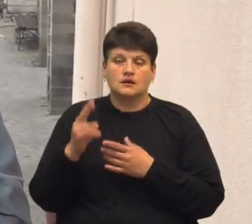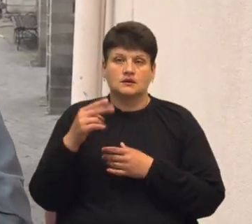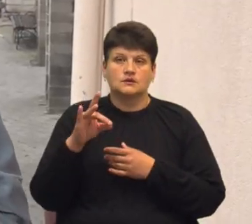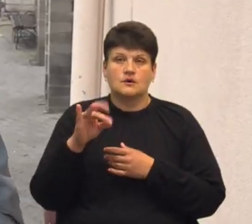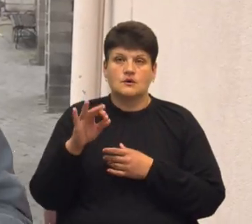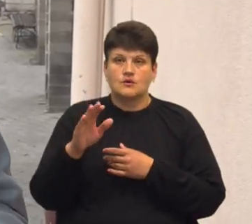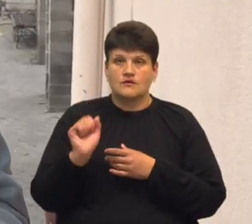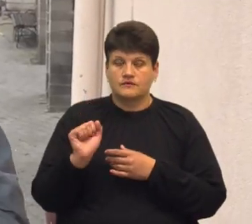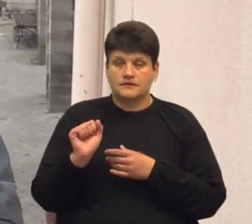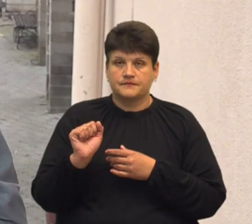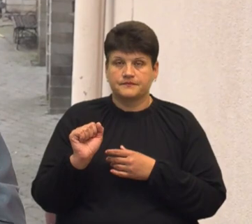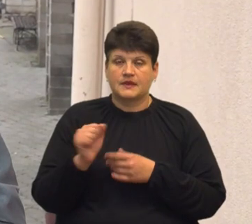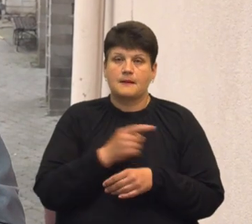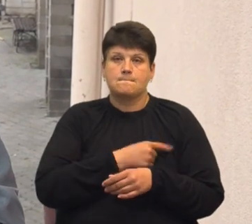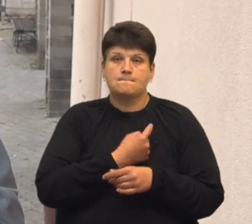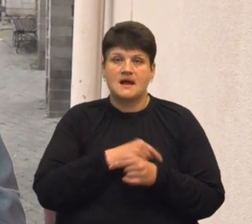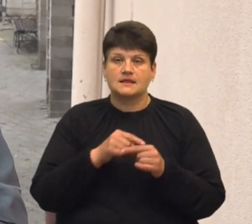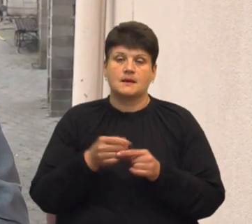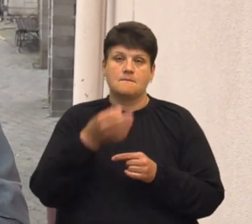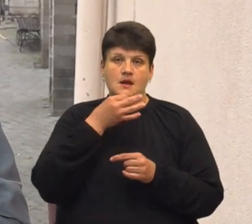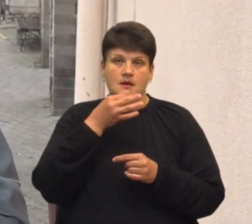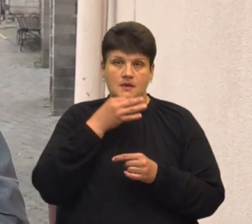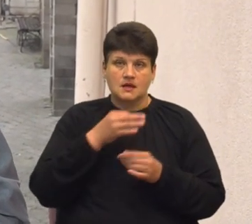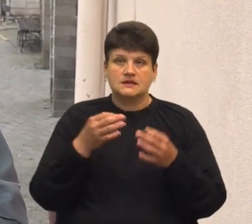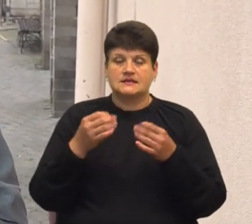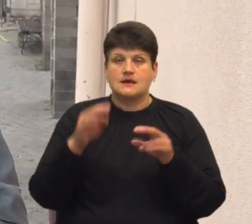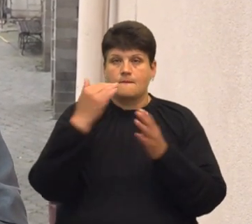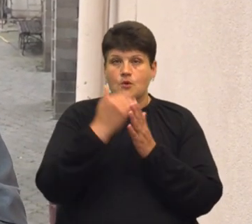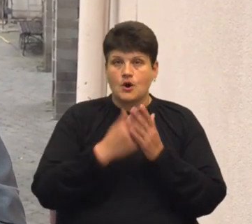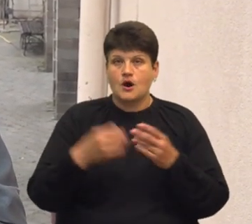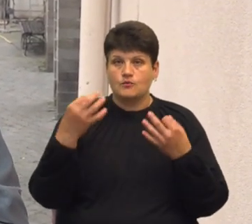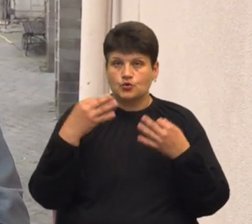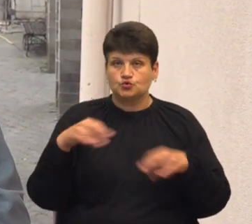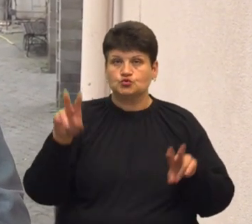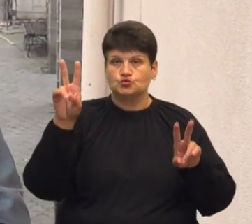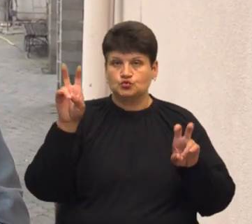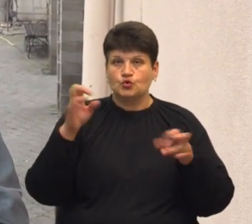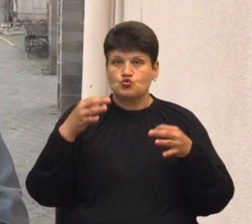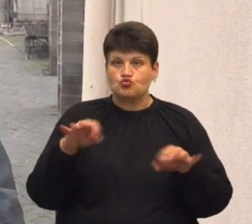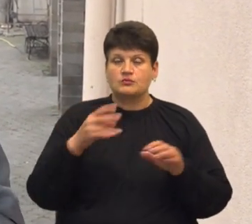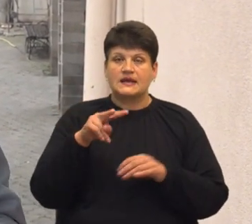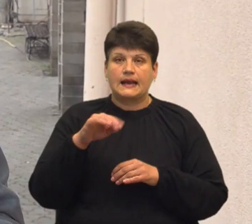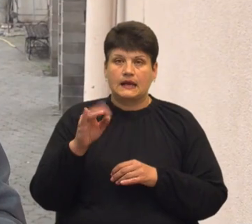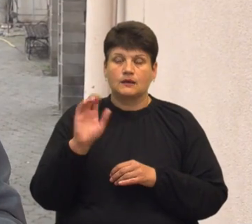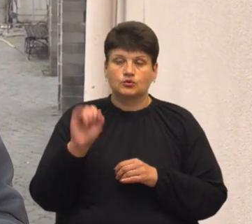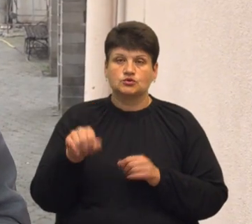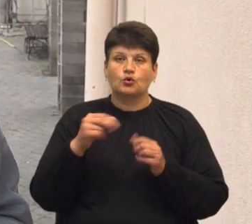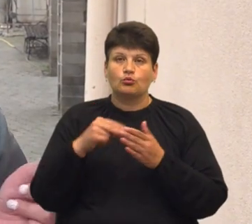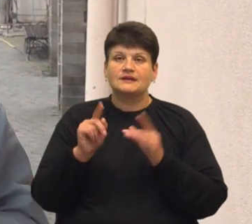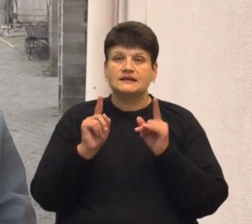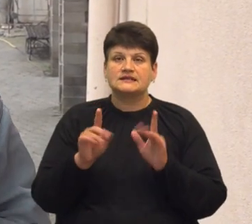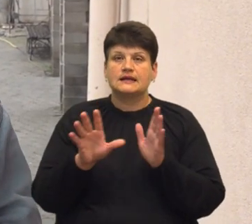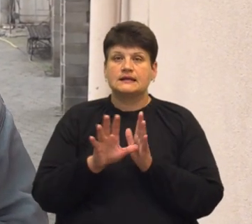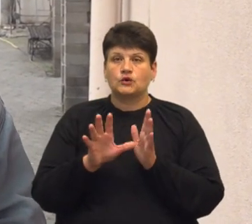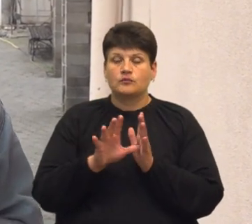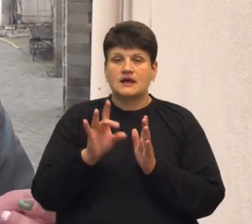Відтепер медпрепарати за програмою доступні ліки можна купити тільки з електронним рецептом. Таке нововведення з липня діє в усіх областях України,